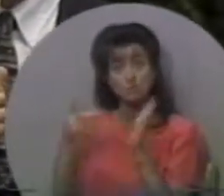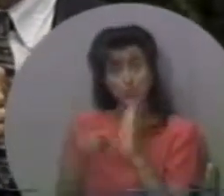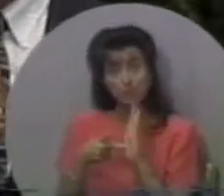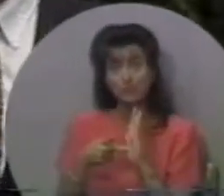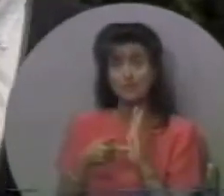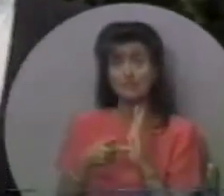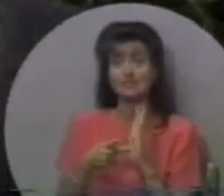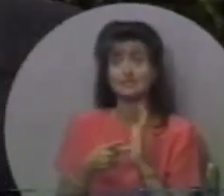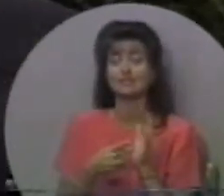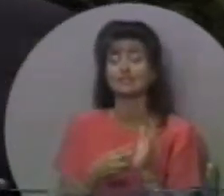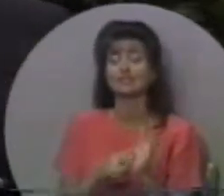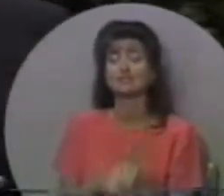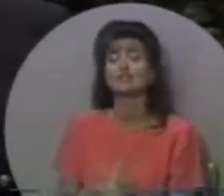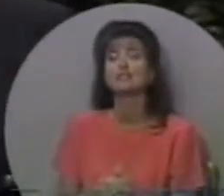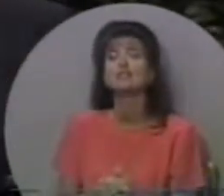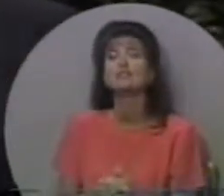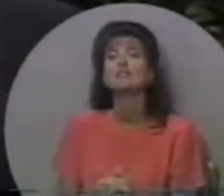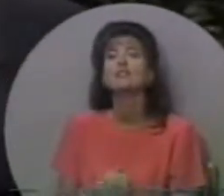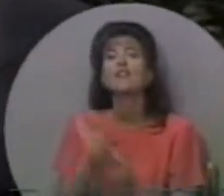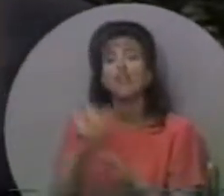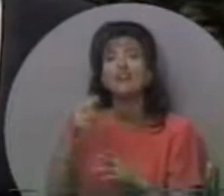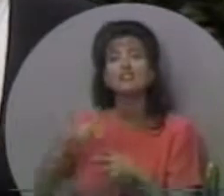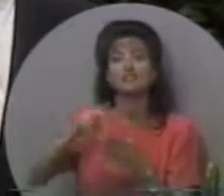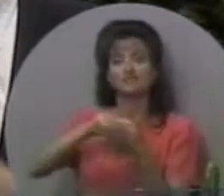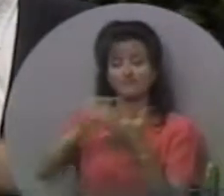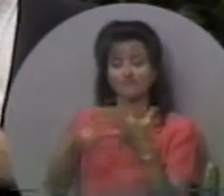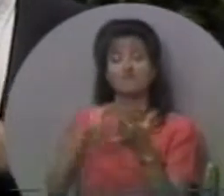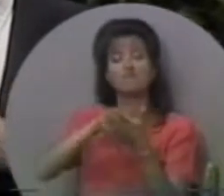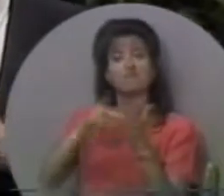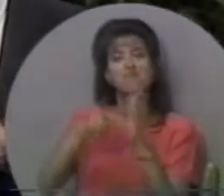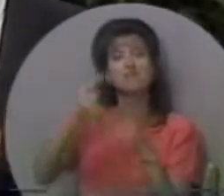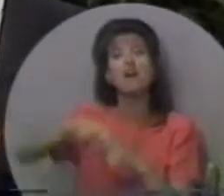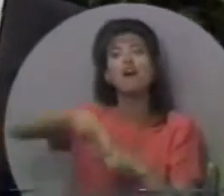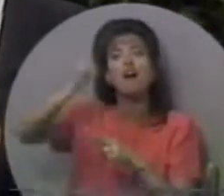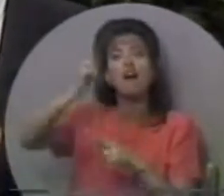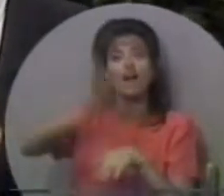поклок до Його цілий, це високий поклок.